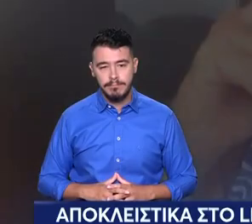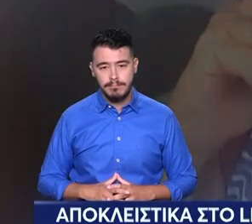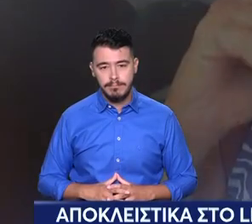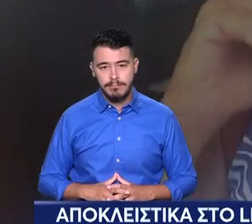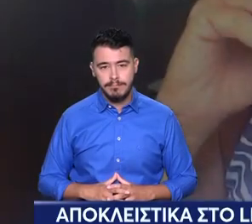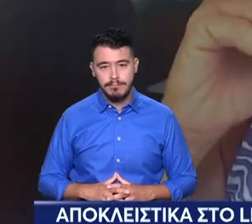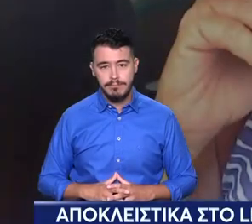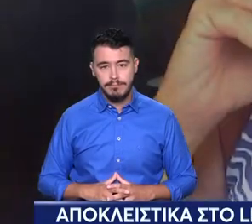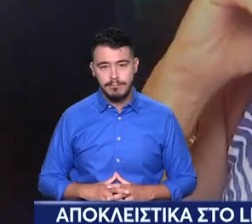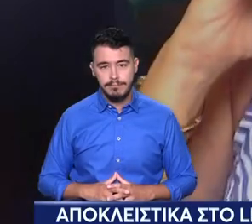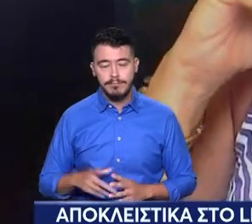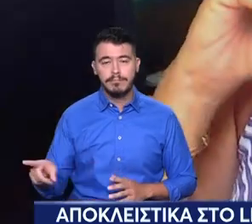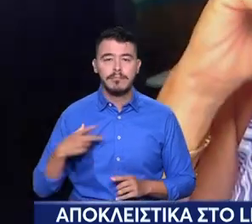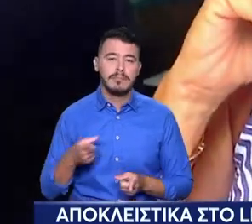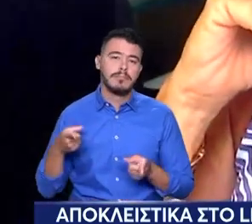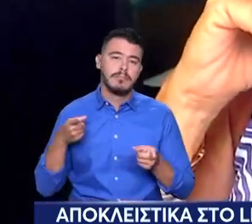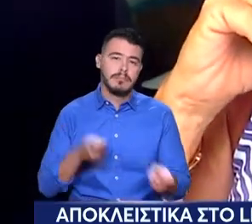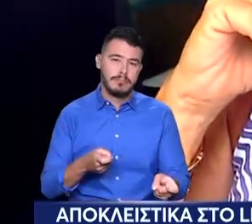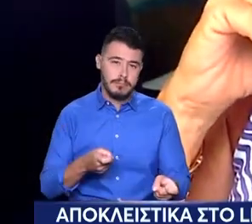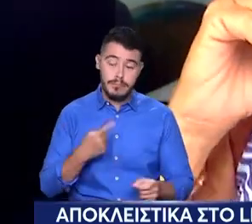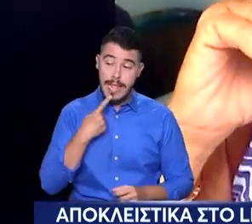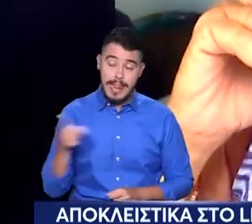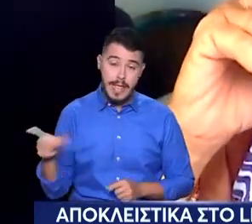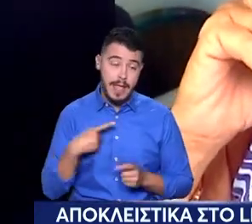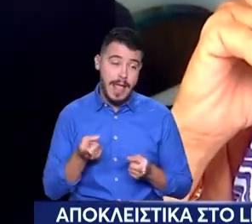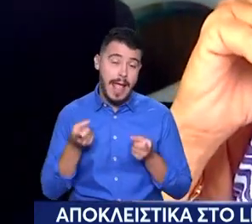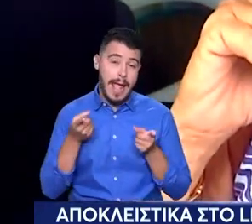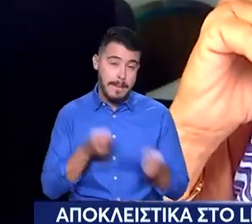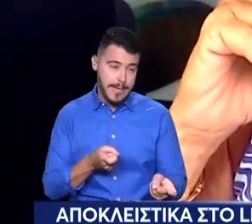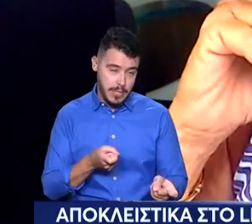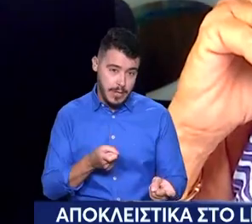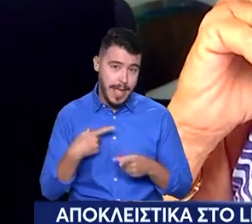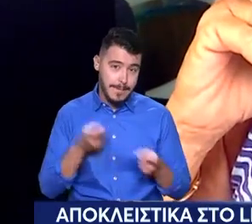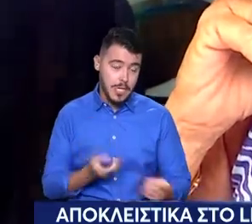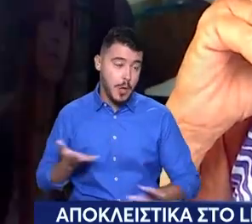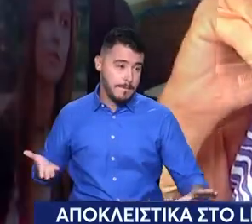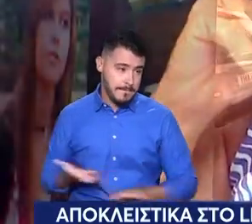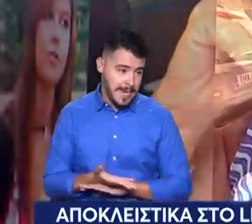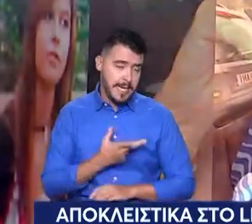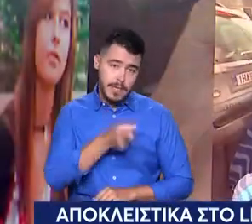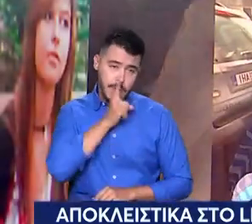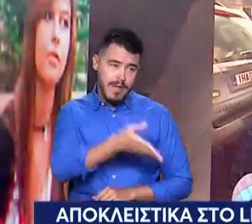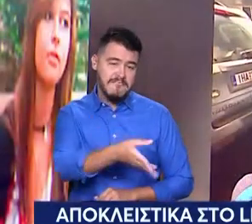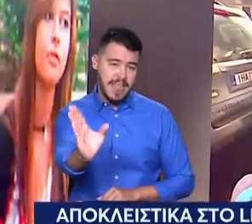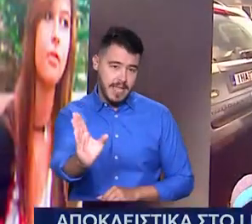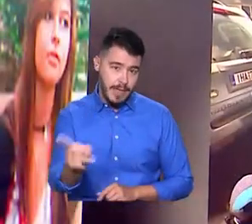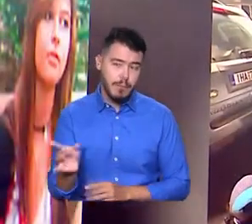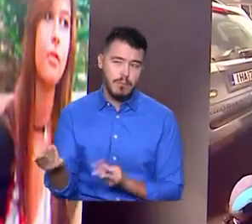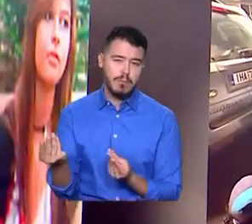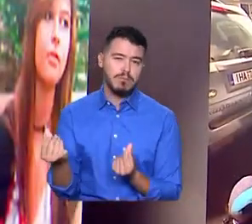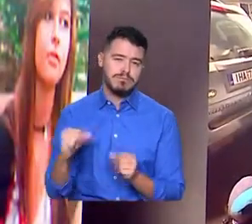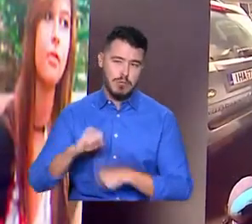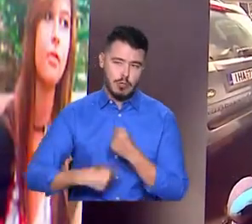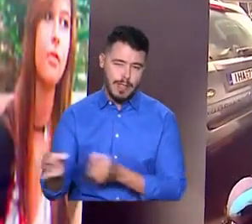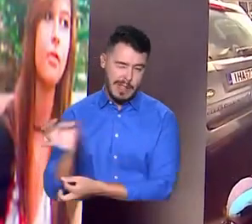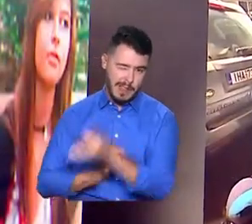φασαρία, σε απειλώ υποτιθέμενα με μήνυση, για να αποχωρήσεις. Λοιπόν, θέλω να σας ευχαριστήσω πολύ